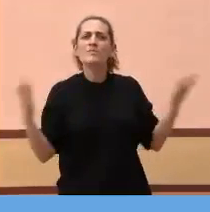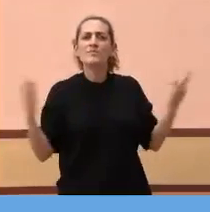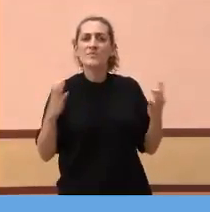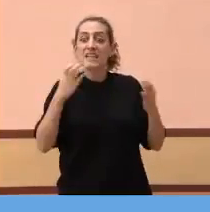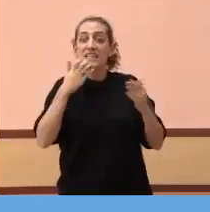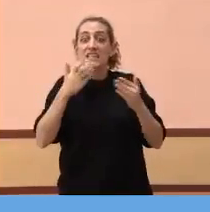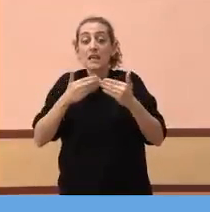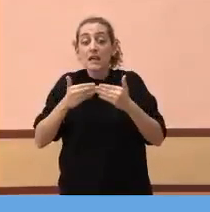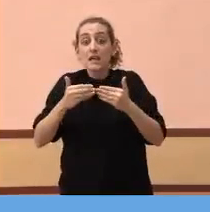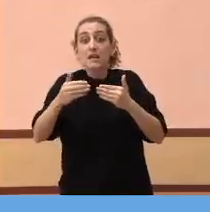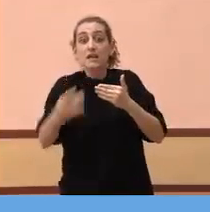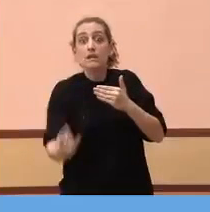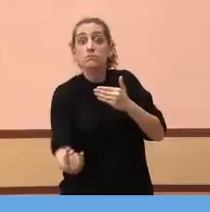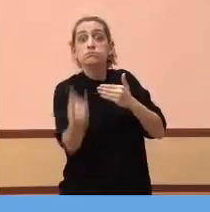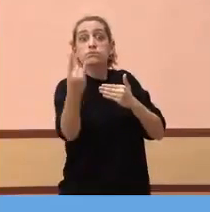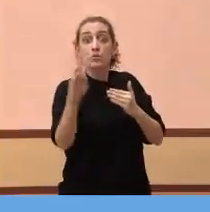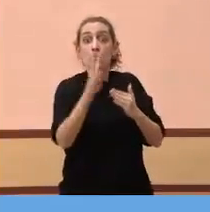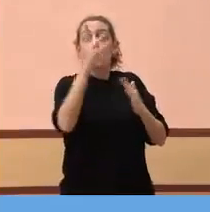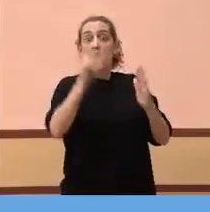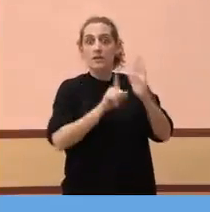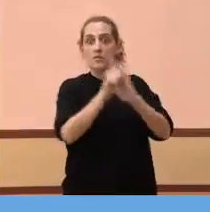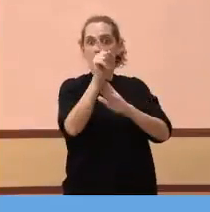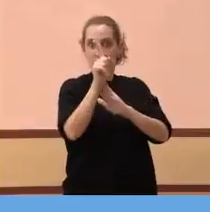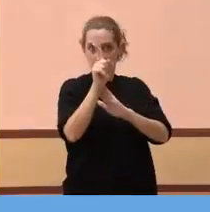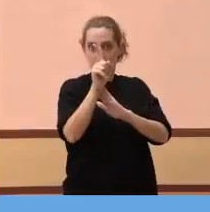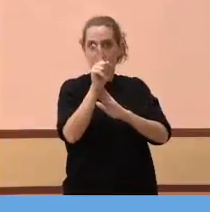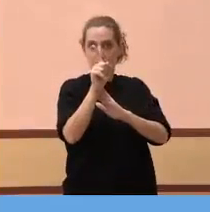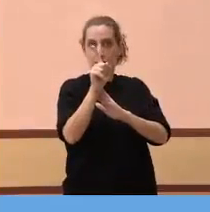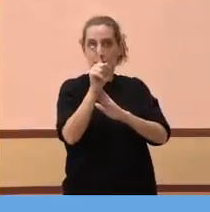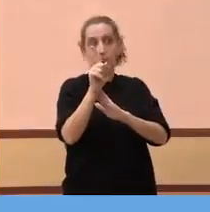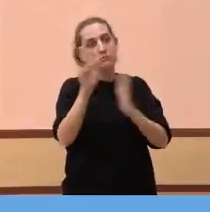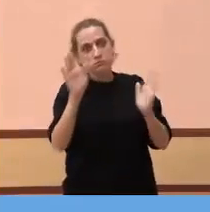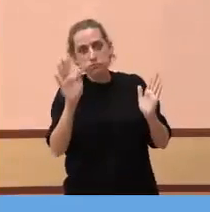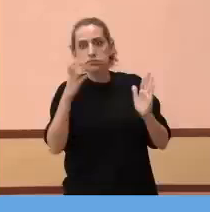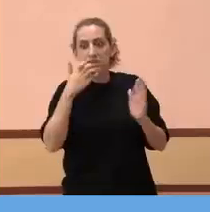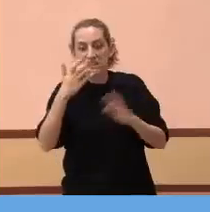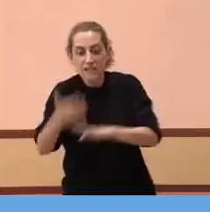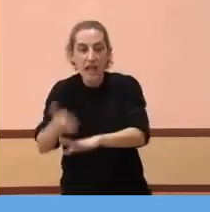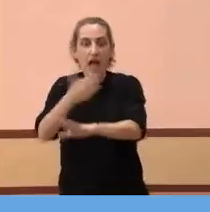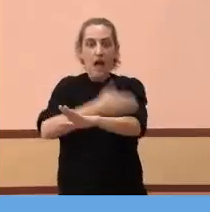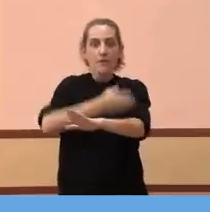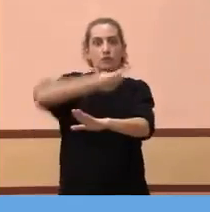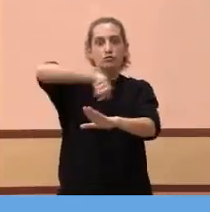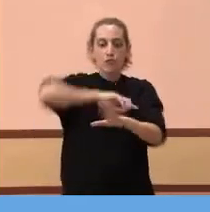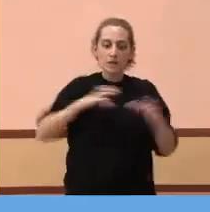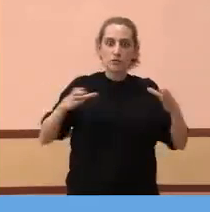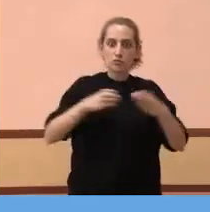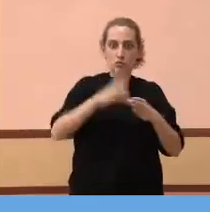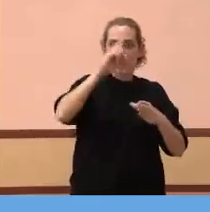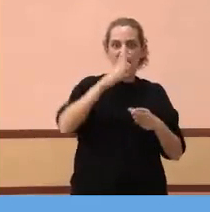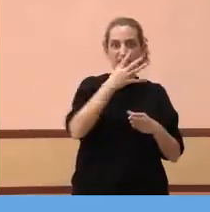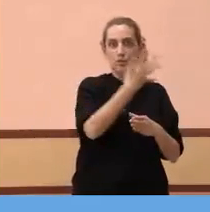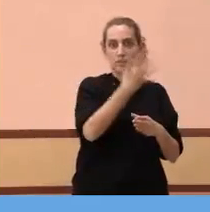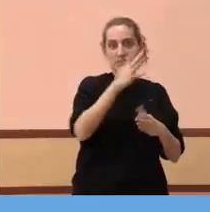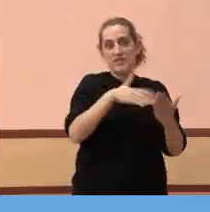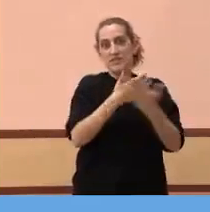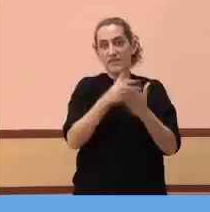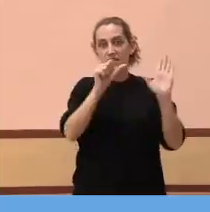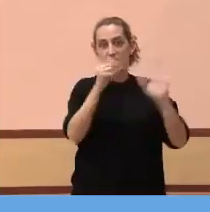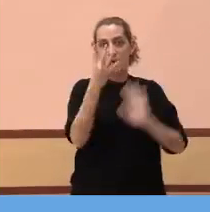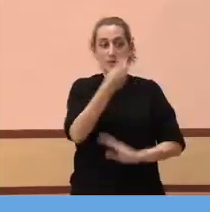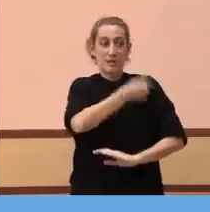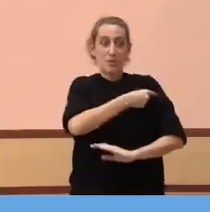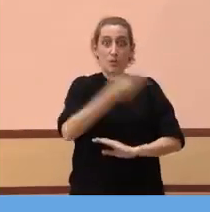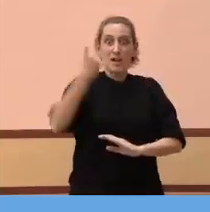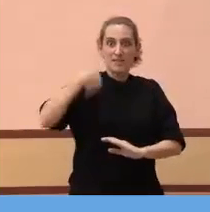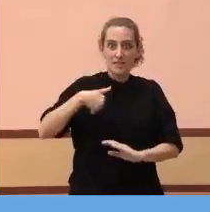arribés una quarta onada, home, tenir o no tenir vacunada la població de 55 a 64 i dedicar